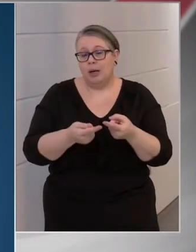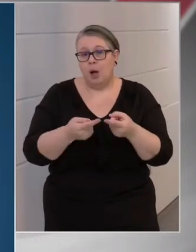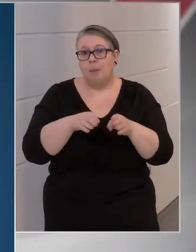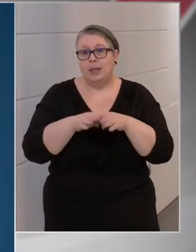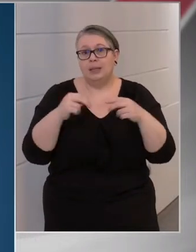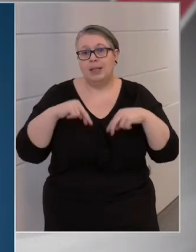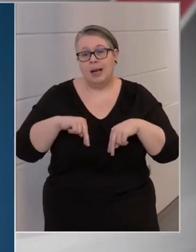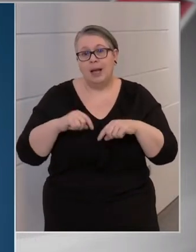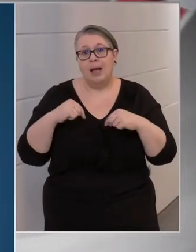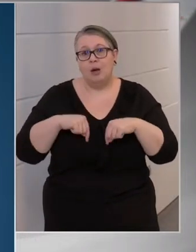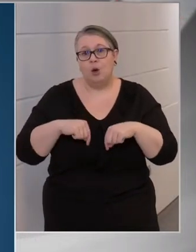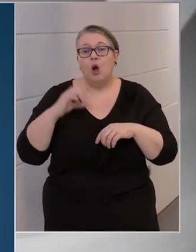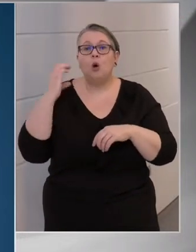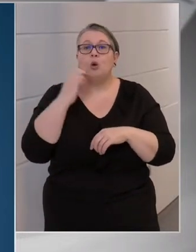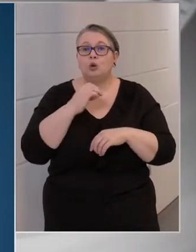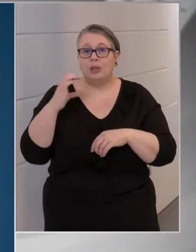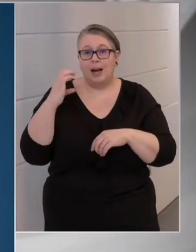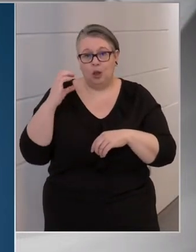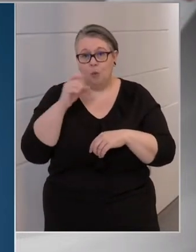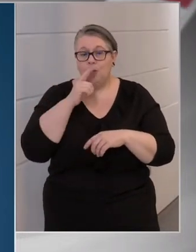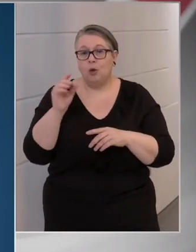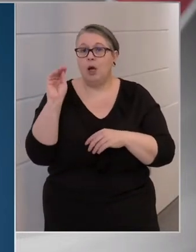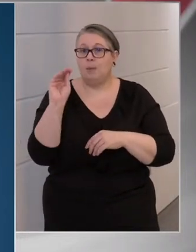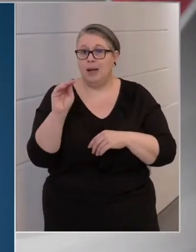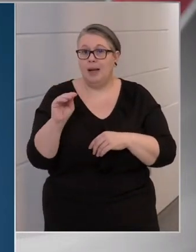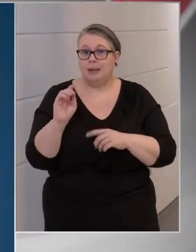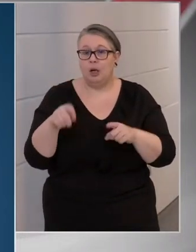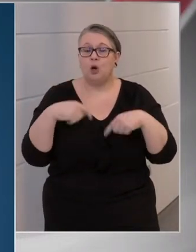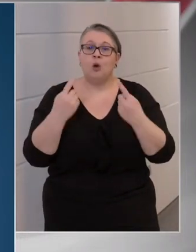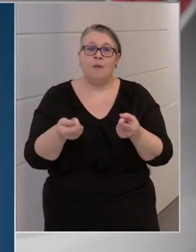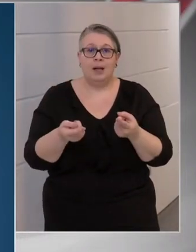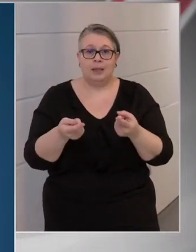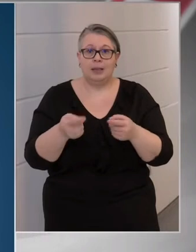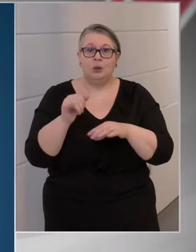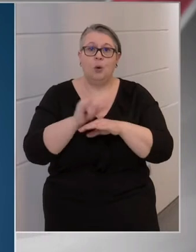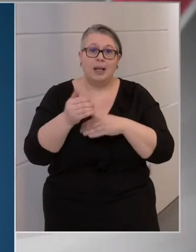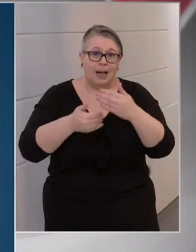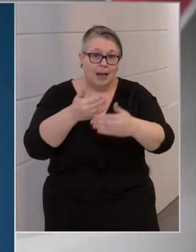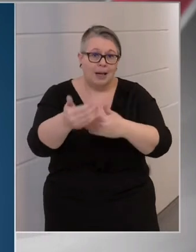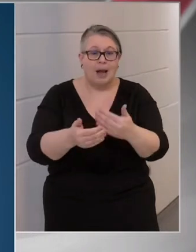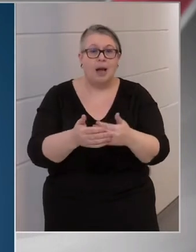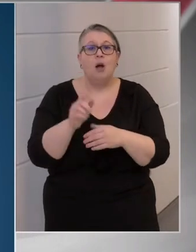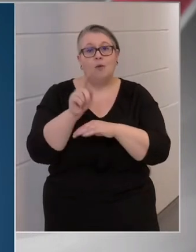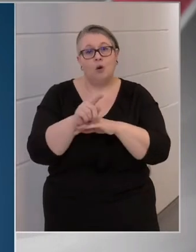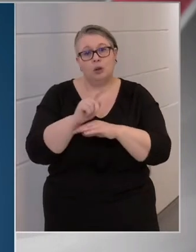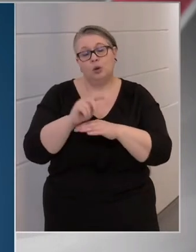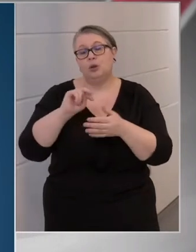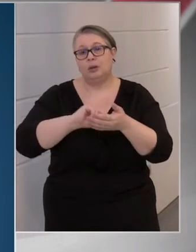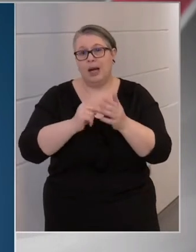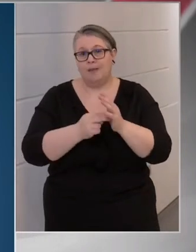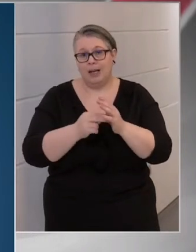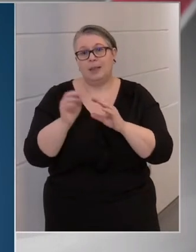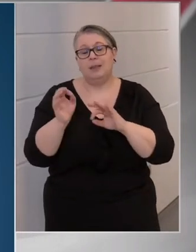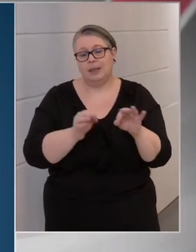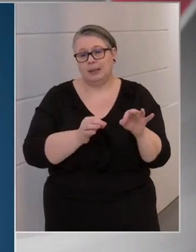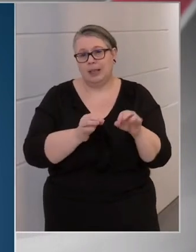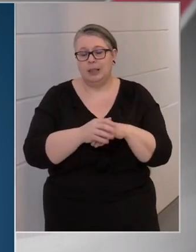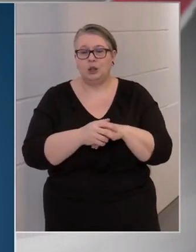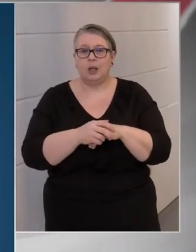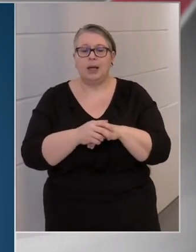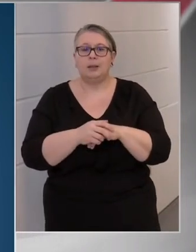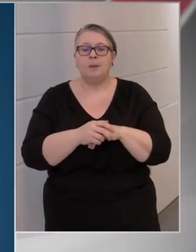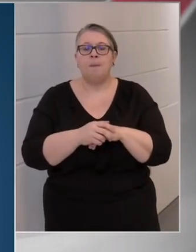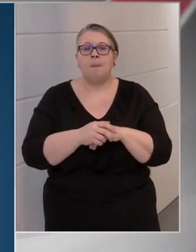miniszterelnök a Kossuth Rádióban fogja bejelenteni a következő hetekre vonatkozó terveket, intézkedéseket.